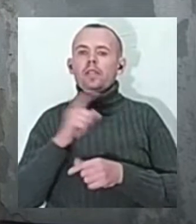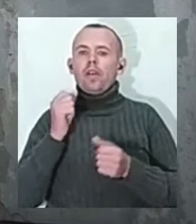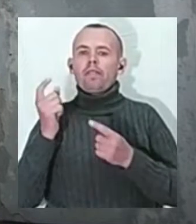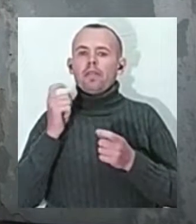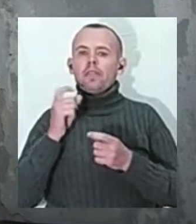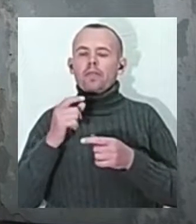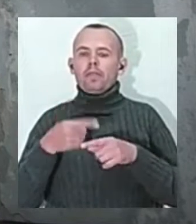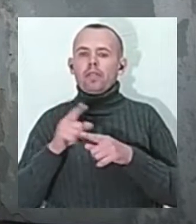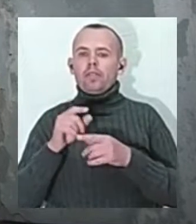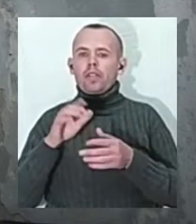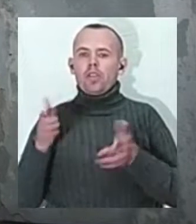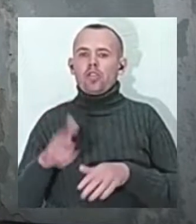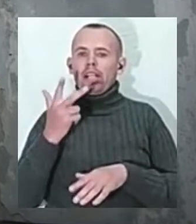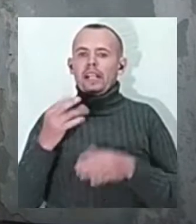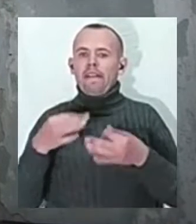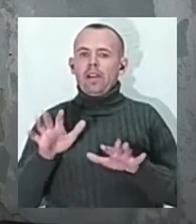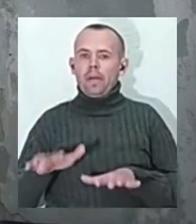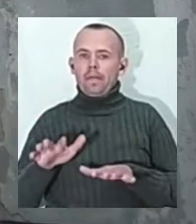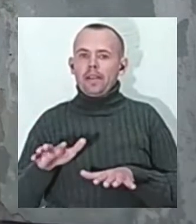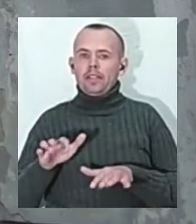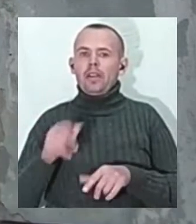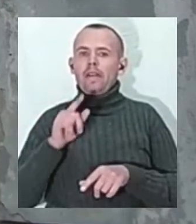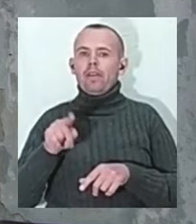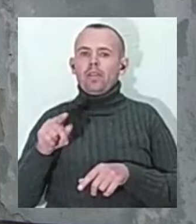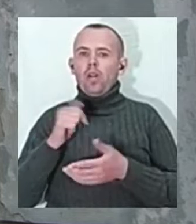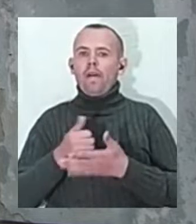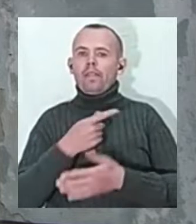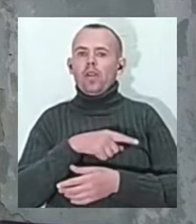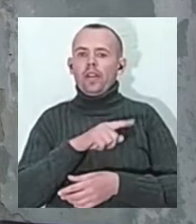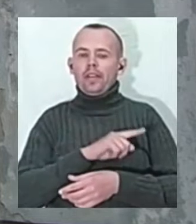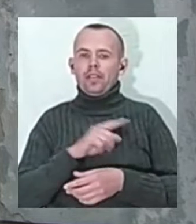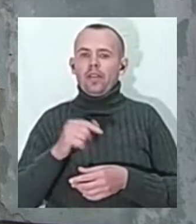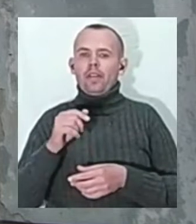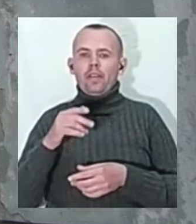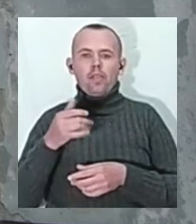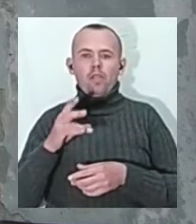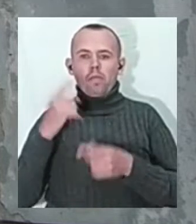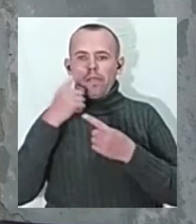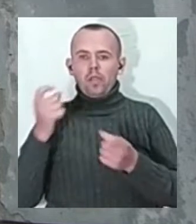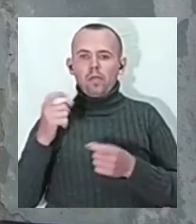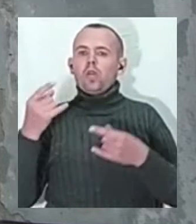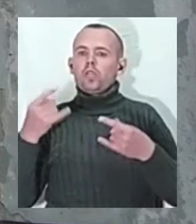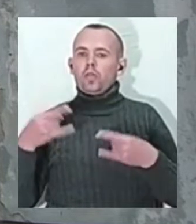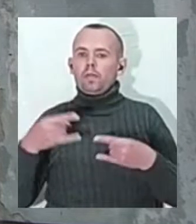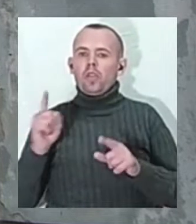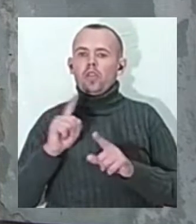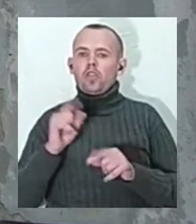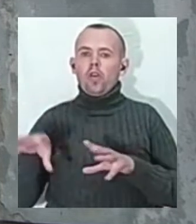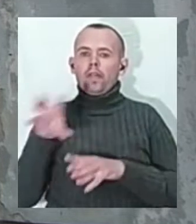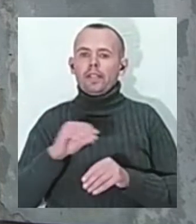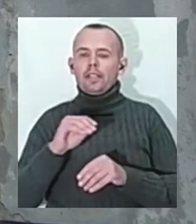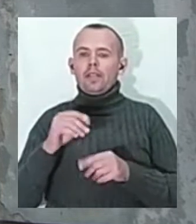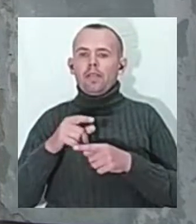три вільних місця. Головний лікар медичного закладу Євген Григорів повідомив Суспільному, що всі 100 місць для хворих на